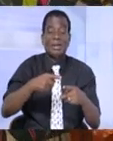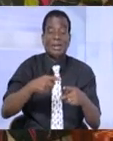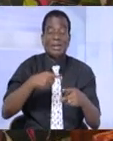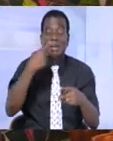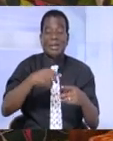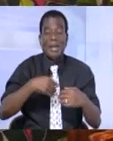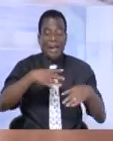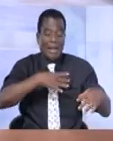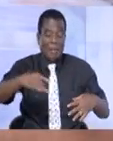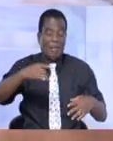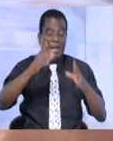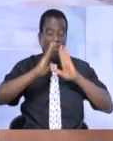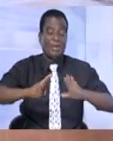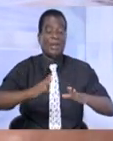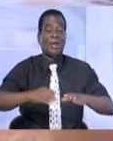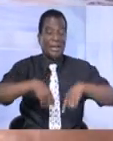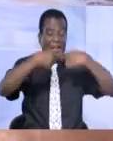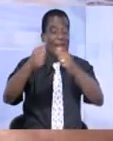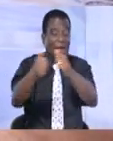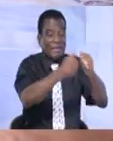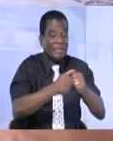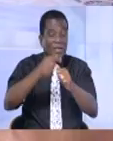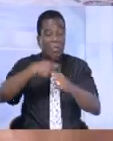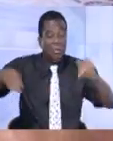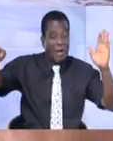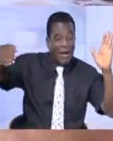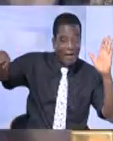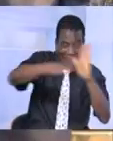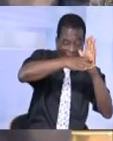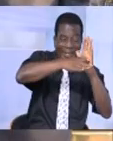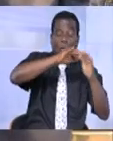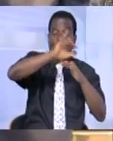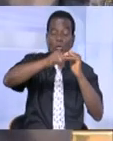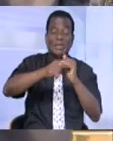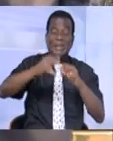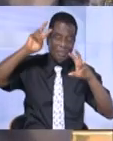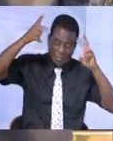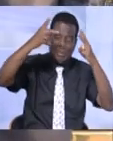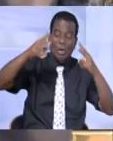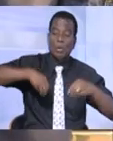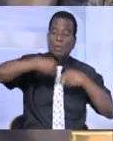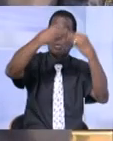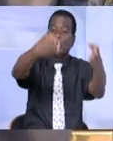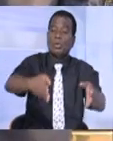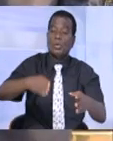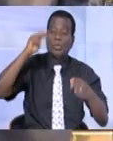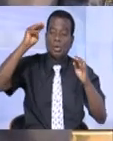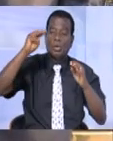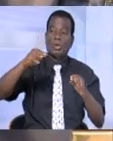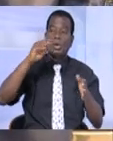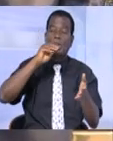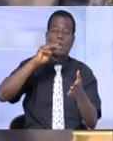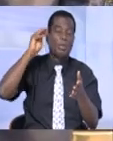et la Côte d'Ivoire de se mettre ensemble pour faire face au mouvement terroriste. Nous avons remis à son excellence un message écrit